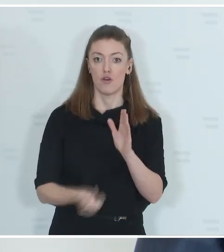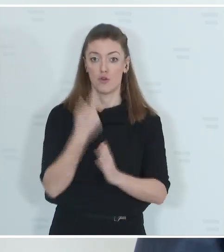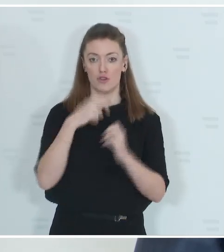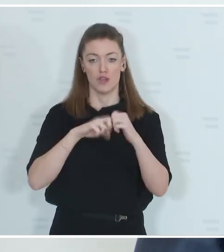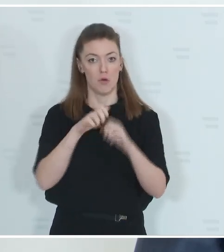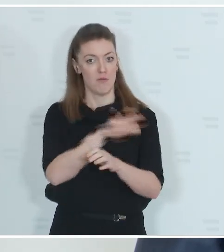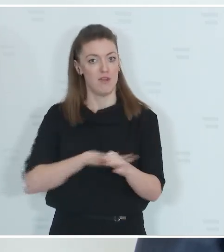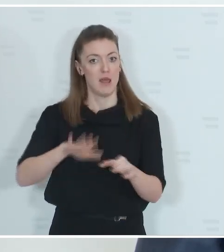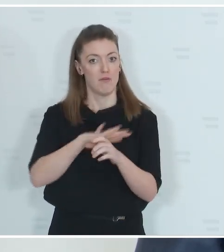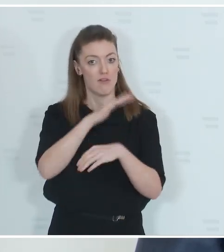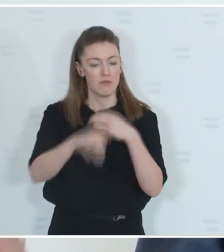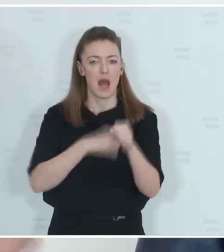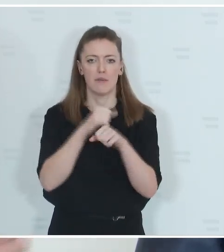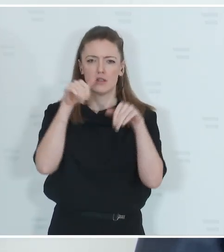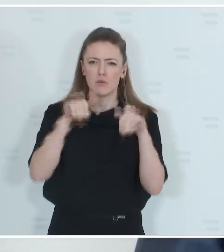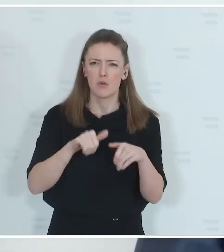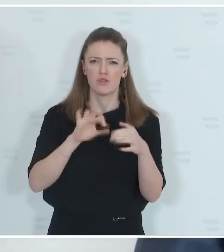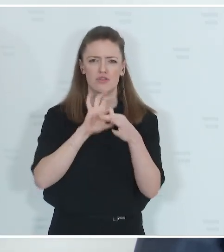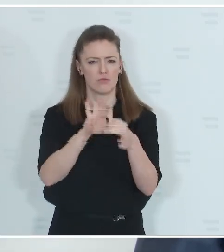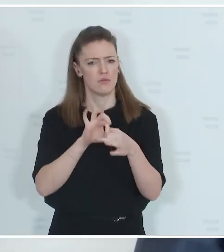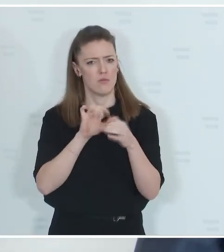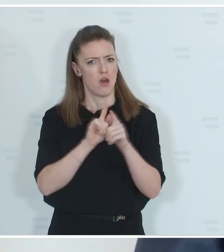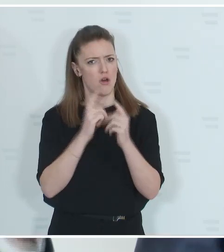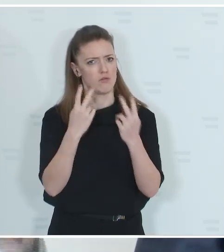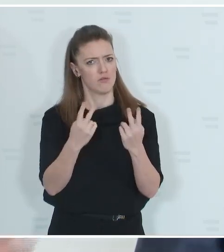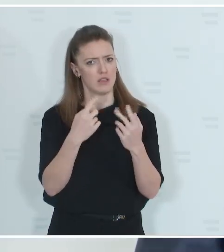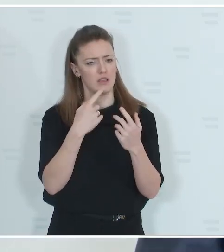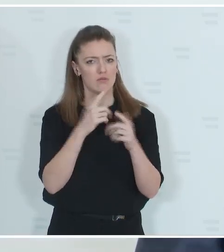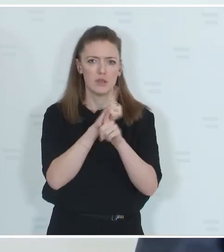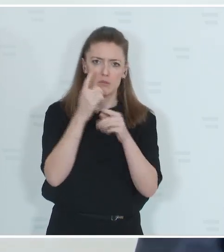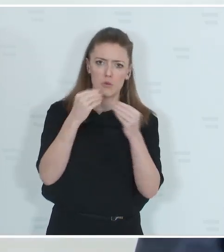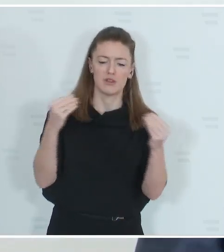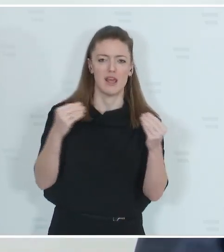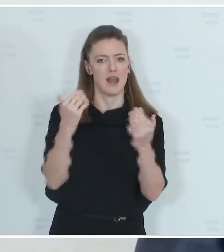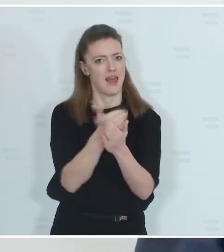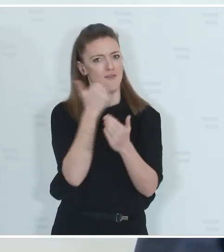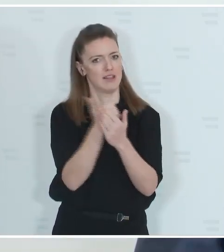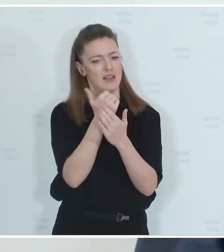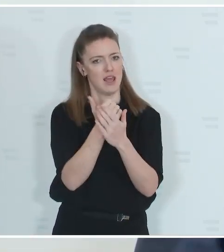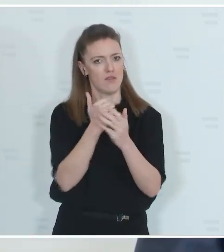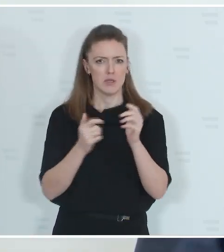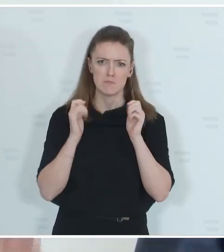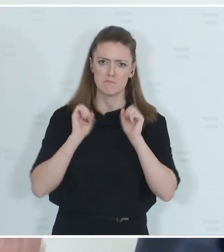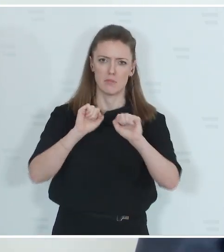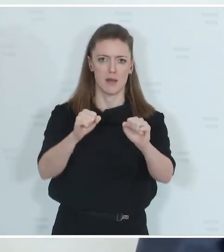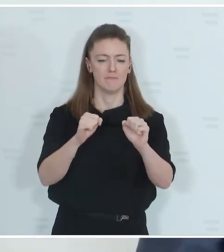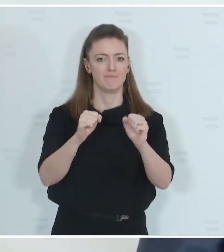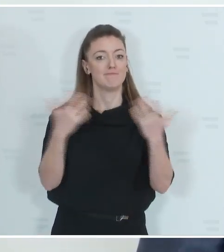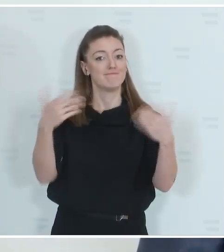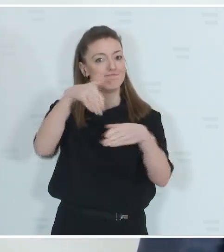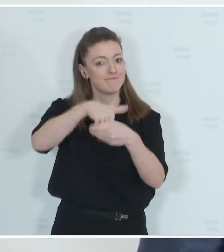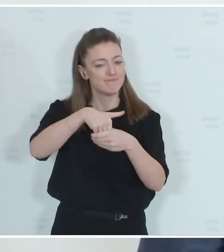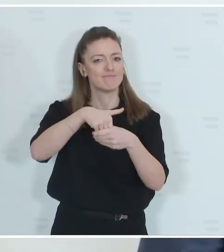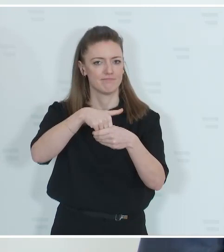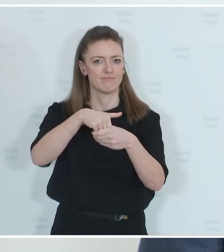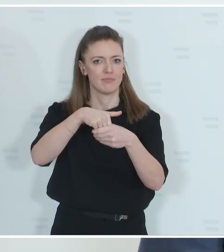wir zu bearbeiten haben und wo es gilt eben genauso zu sein, modern, effizient und schlagkräftig? Das ist der Kampf gegen die